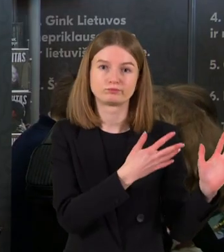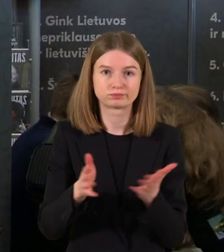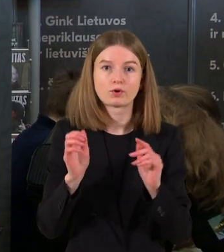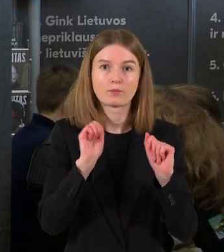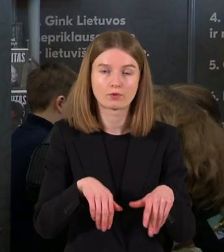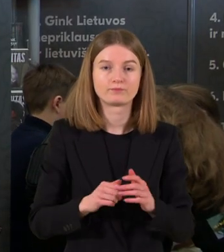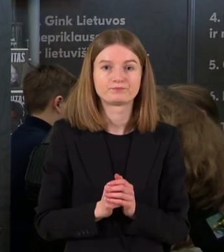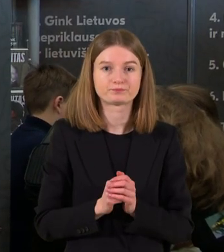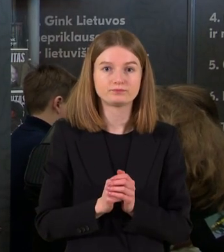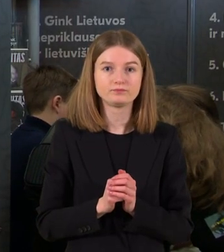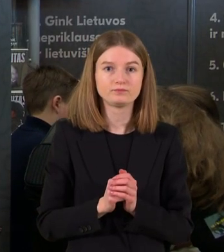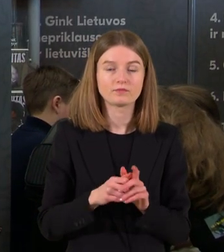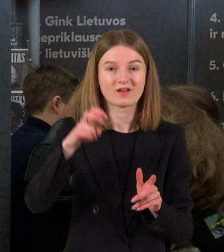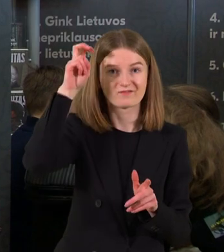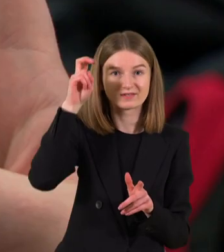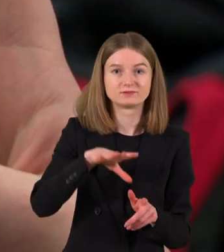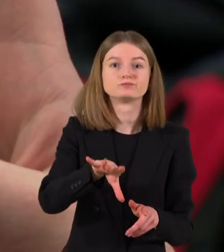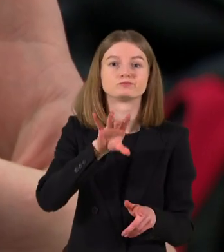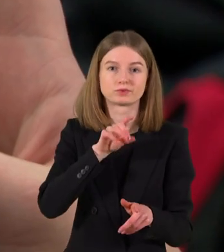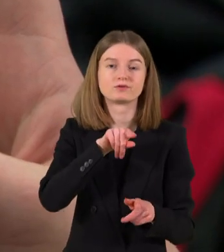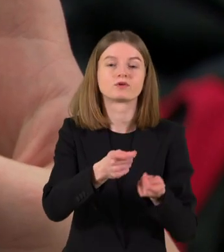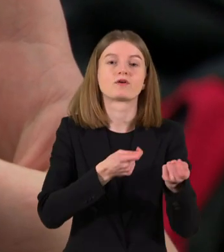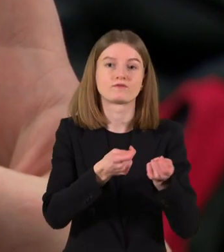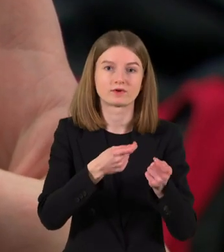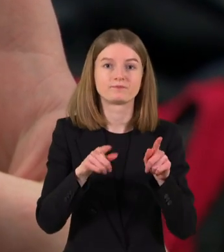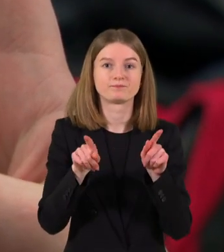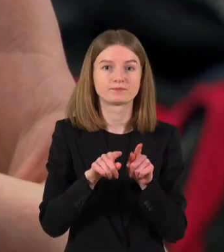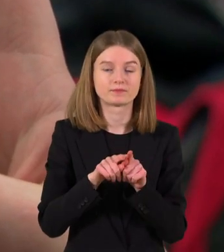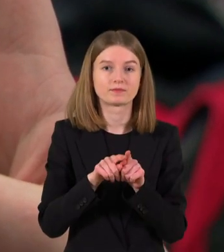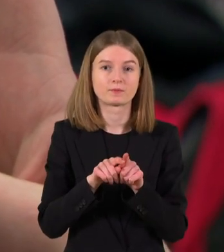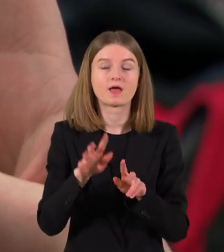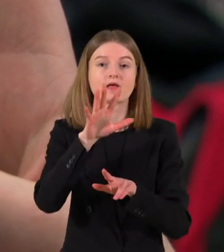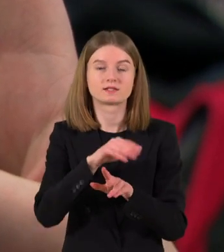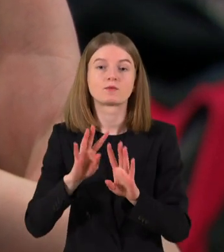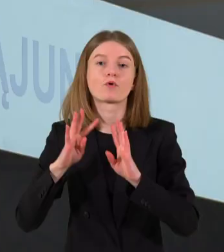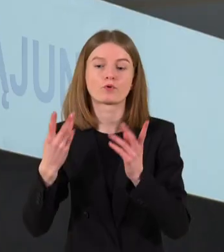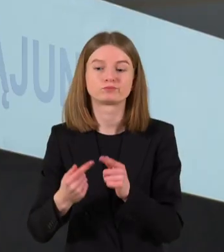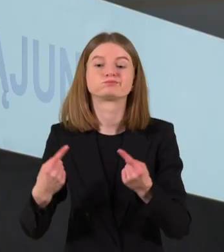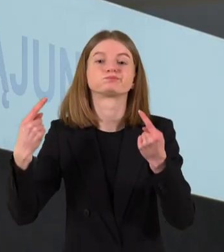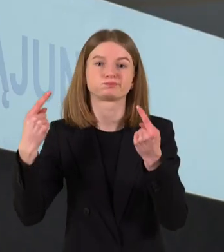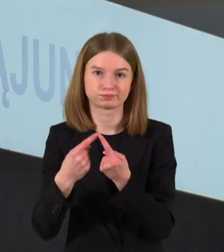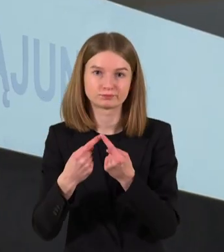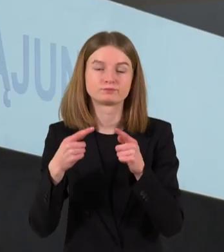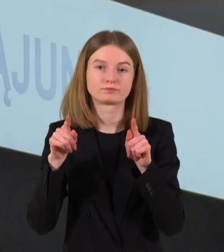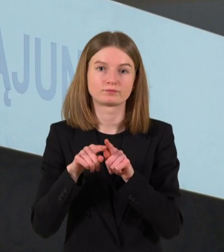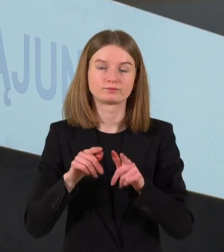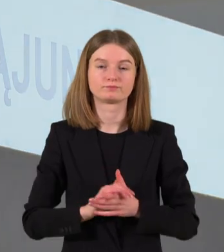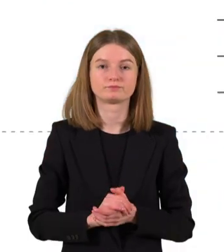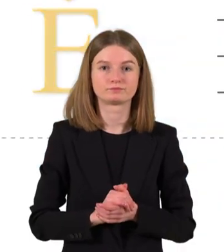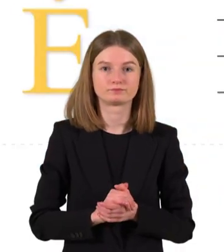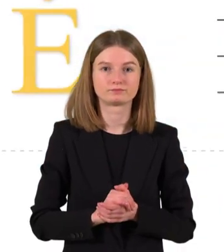premjero teikimu. Seimo nacionalinio saugumo ir gynybos komitetui pareiškus nuomonę ir jai pritarus Šaulių suvažiavimui.